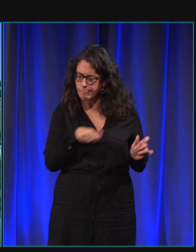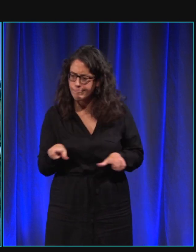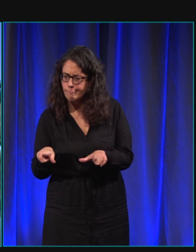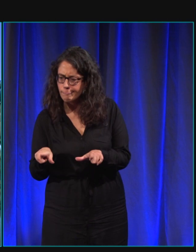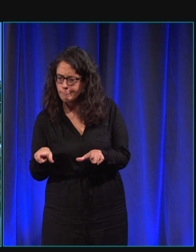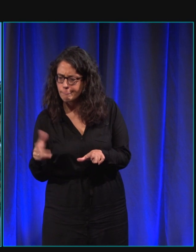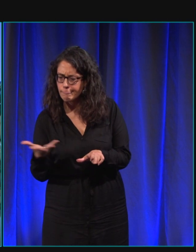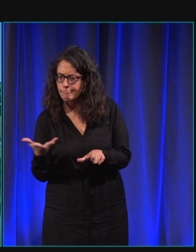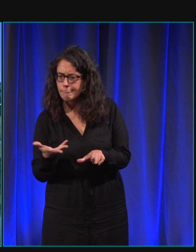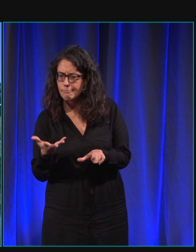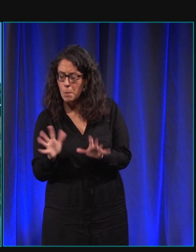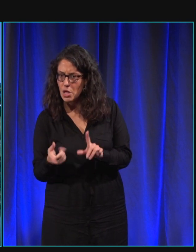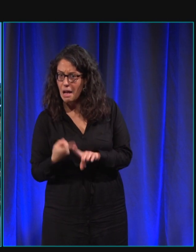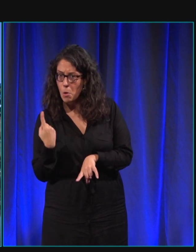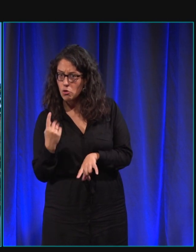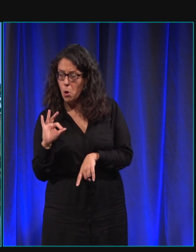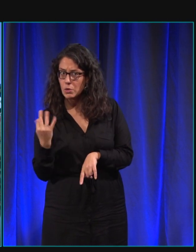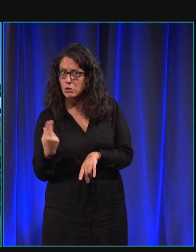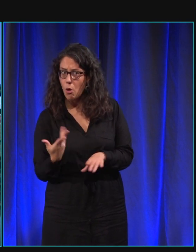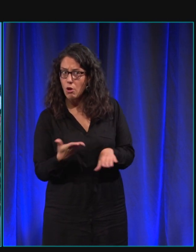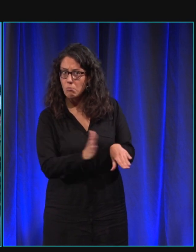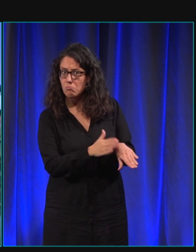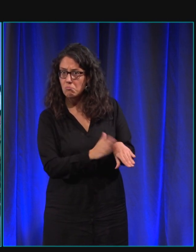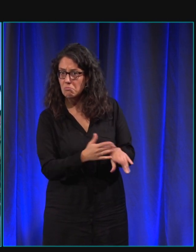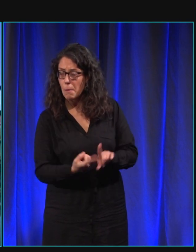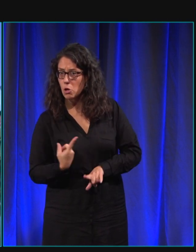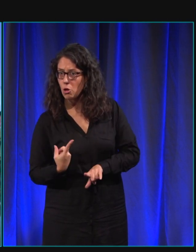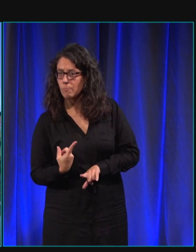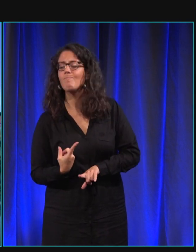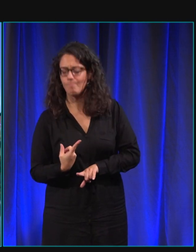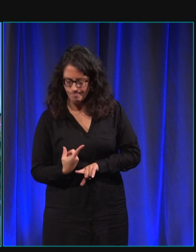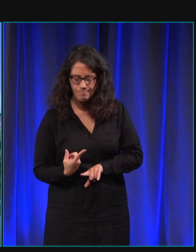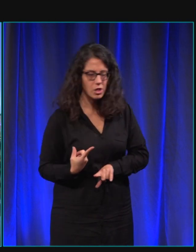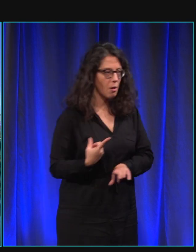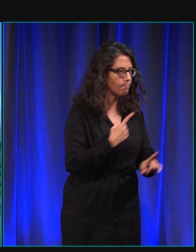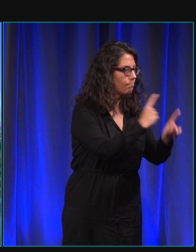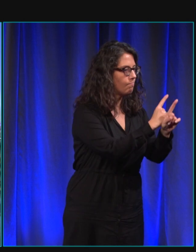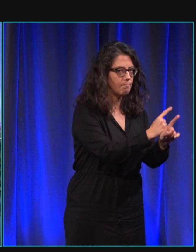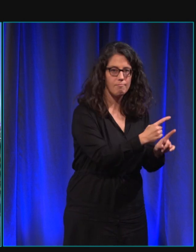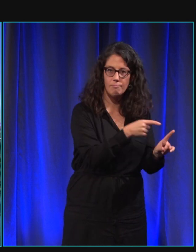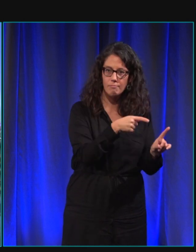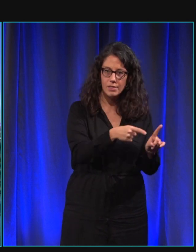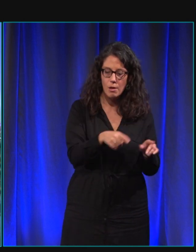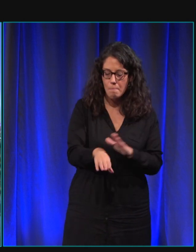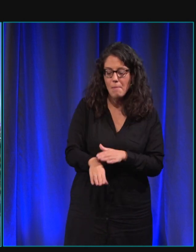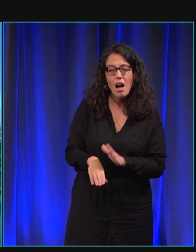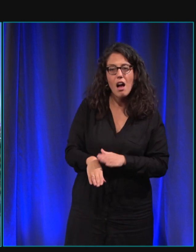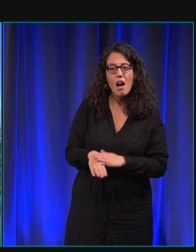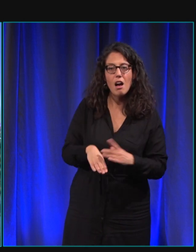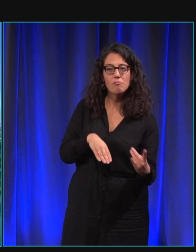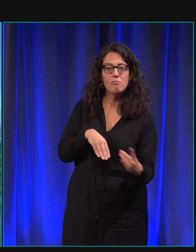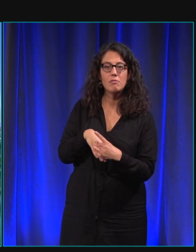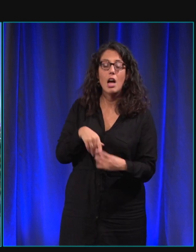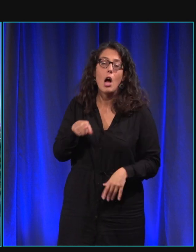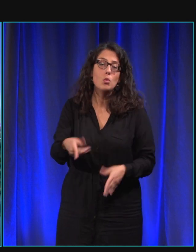vérifier ce que c'est, est-ce que c'est important ou pas de l'indiquer. Puis il est venu au contact physique, vis-à-vis de ma main. Alors, le contact, c'est lui